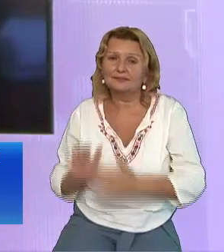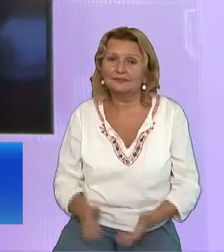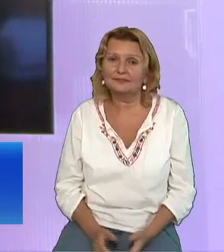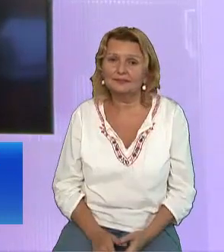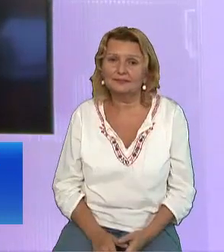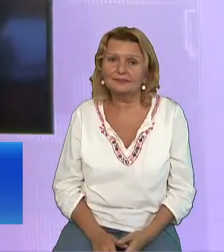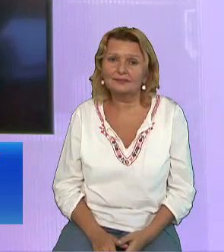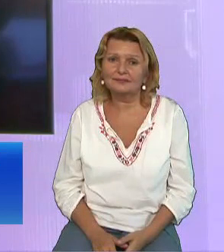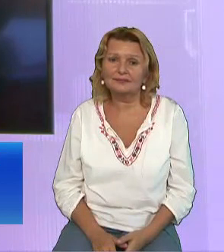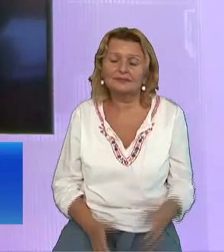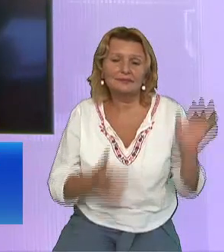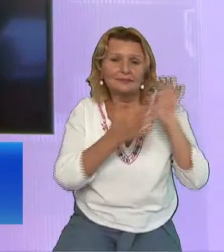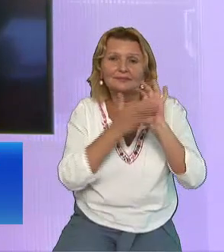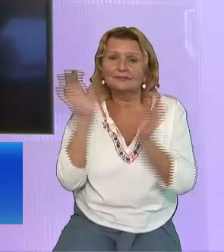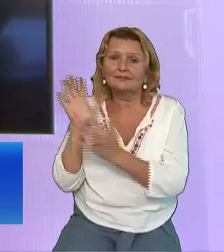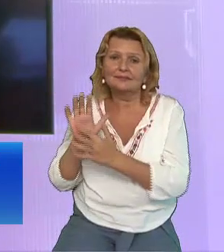Iisus nu dă buznă în casa nimănui